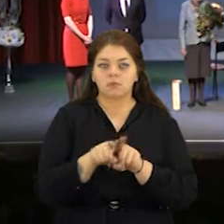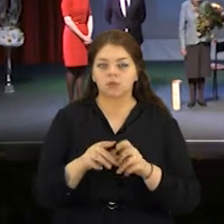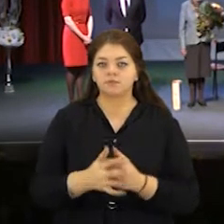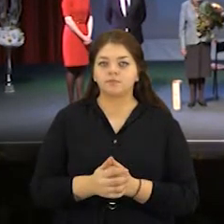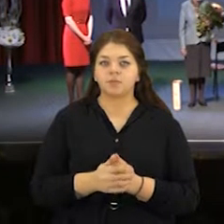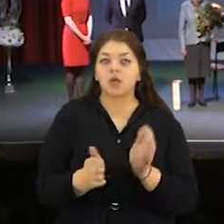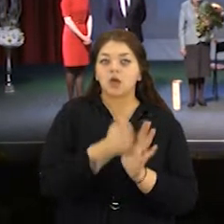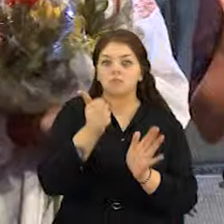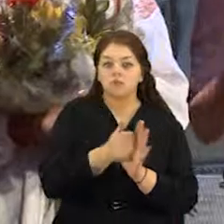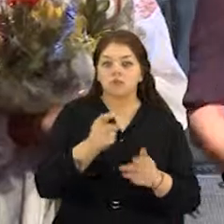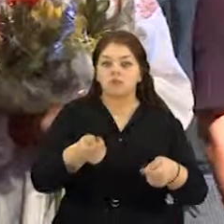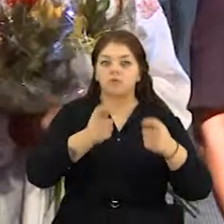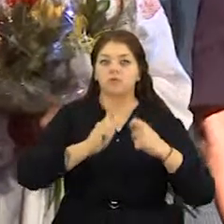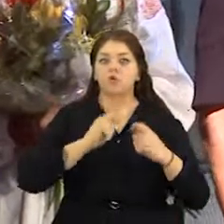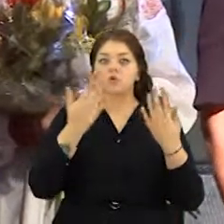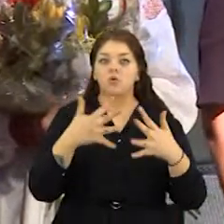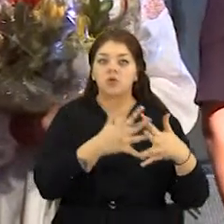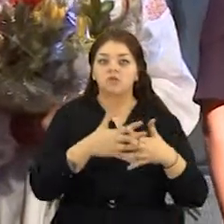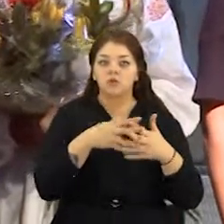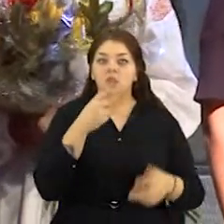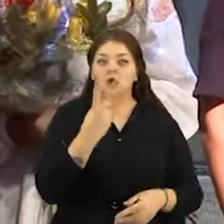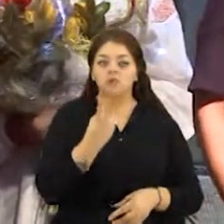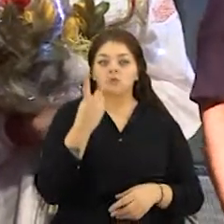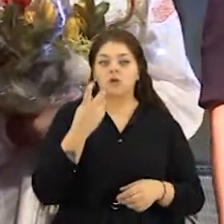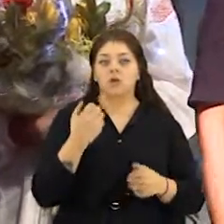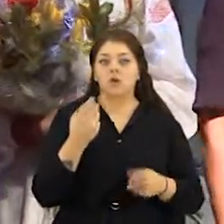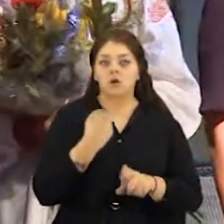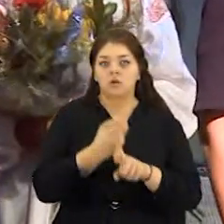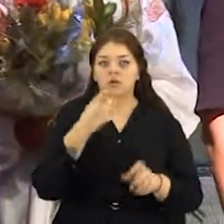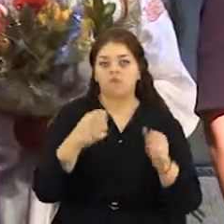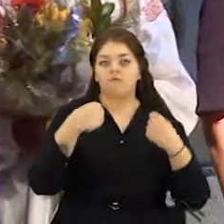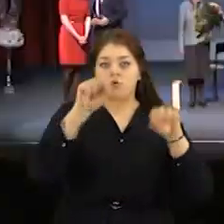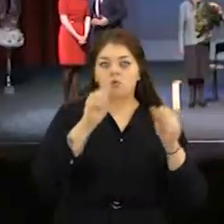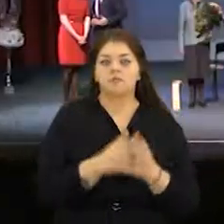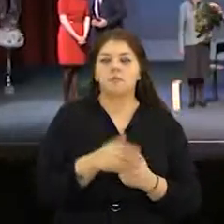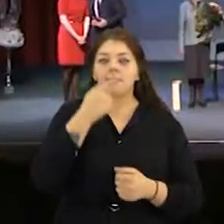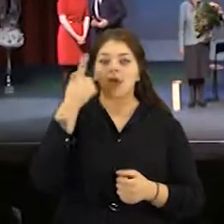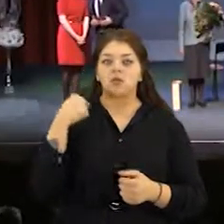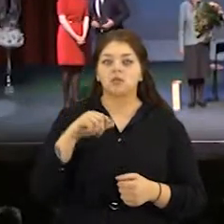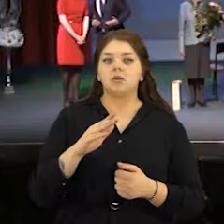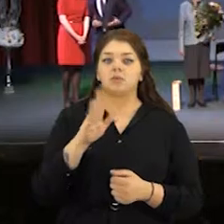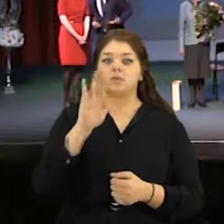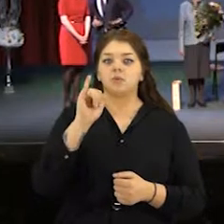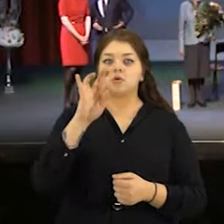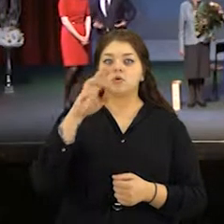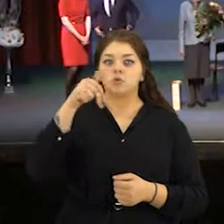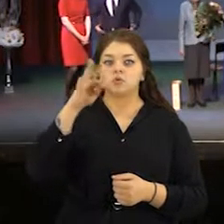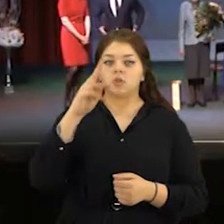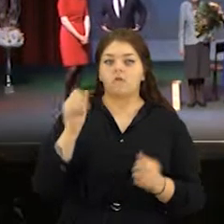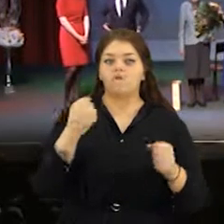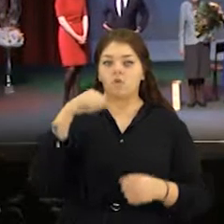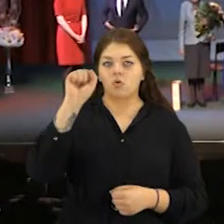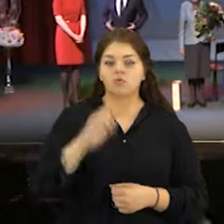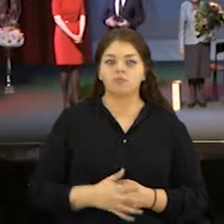rajonus. Garbingas titulas yra Dviliškio rajona iškeliauja antrus metus iš eilės. Pernai jį laimėjo verslininkė Savonorė Birutė